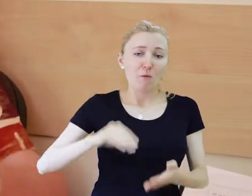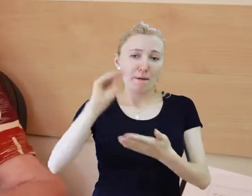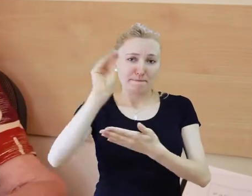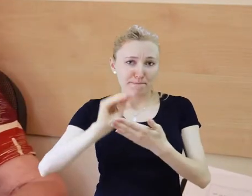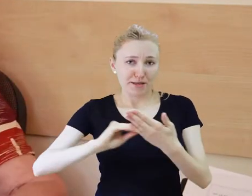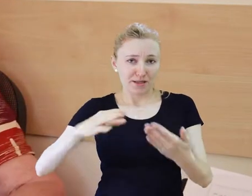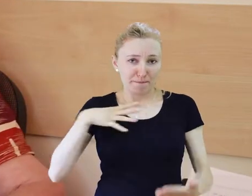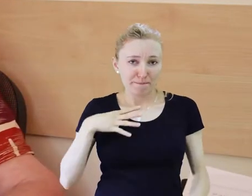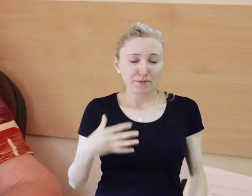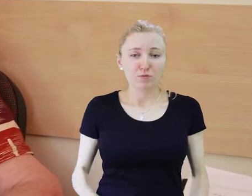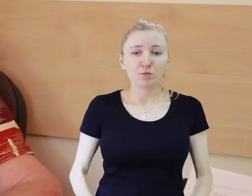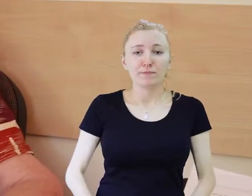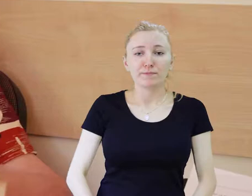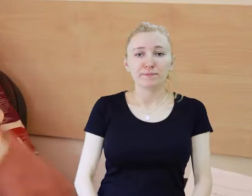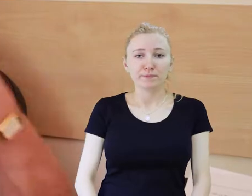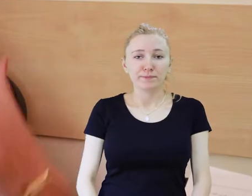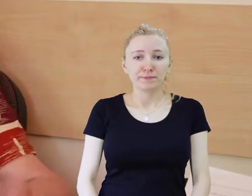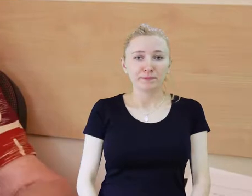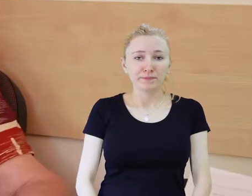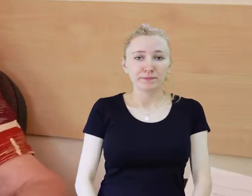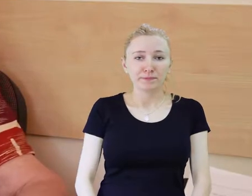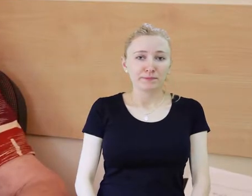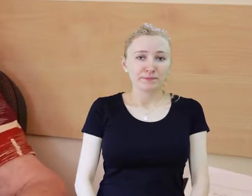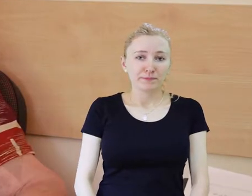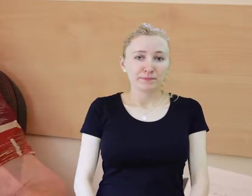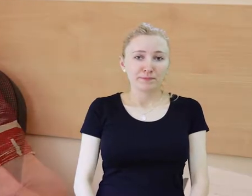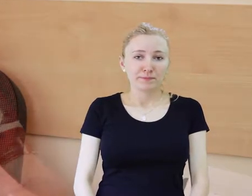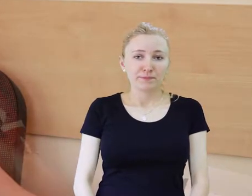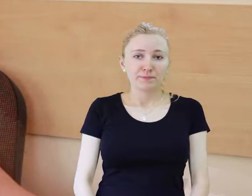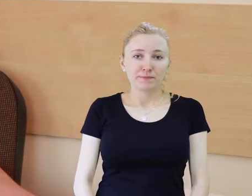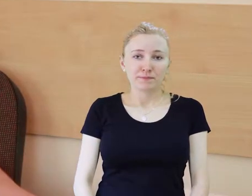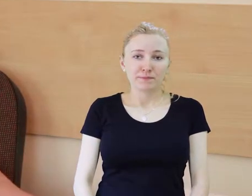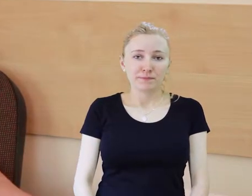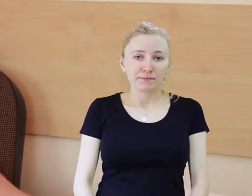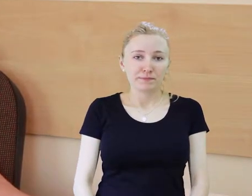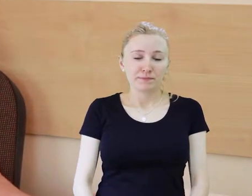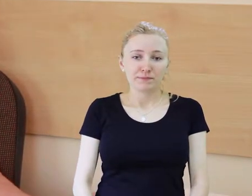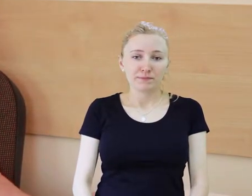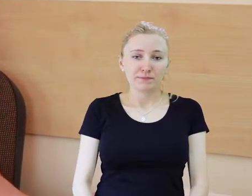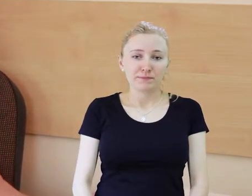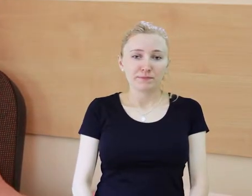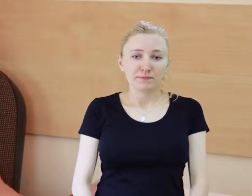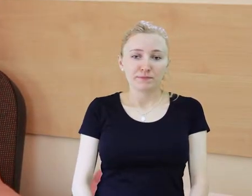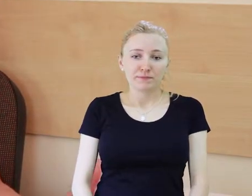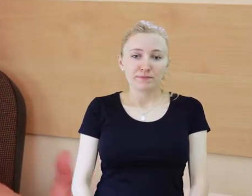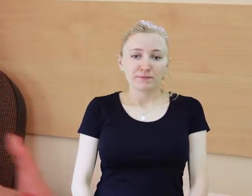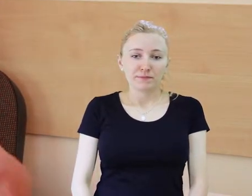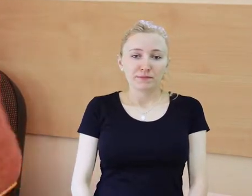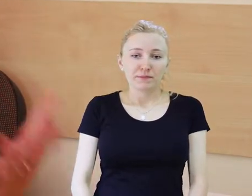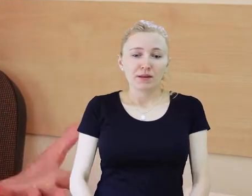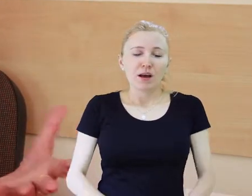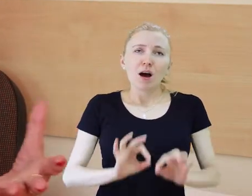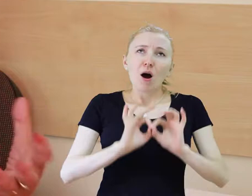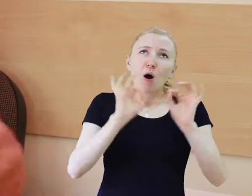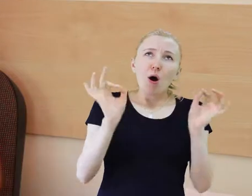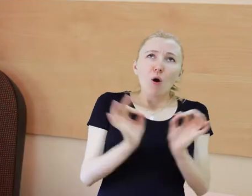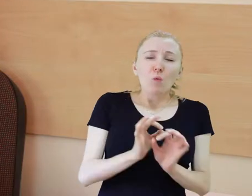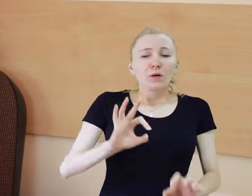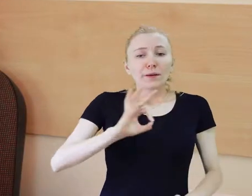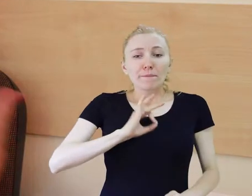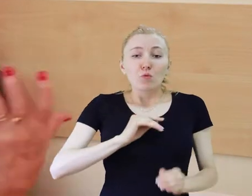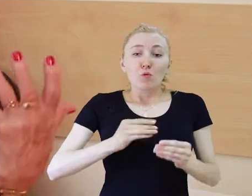do prezydenta, do marszałka. Ale to, że w zasadzie